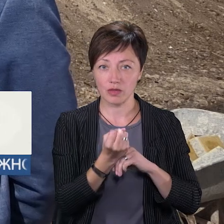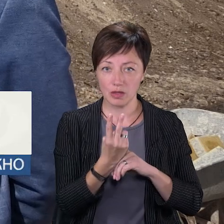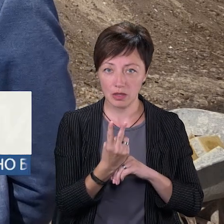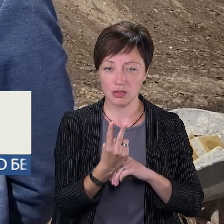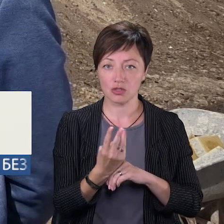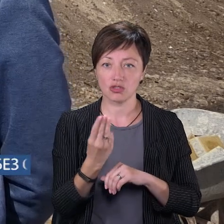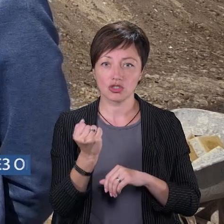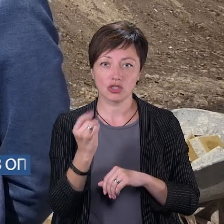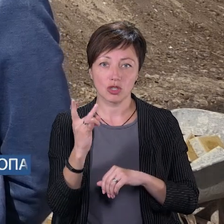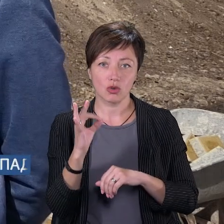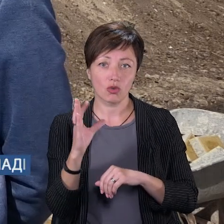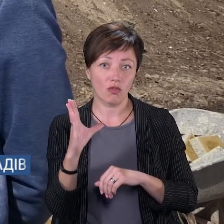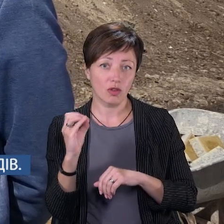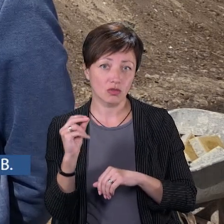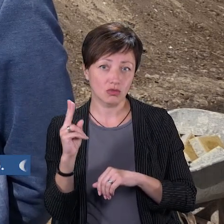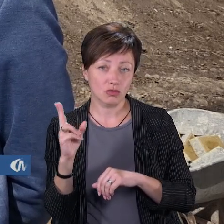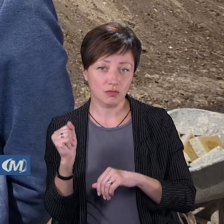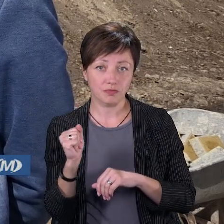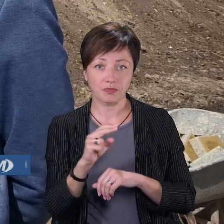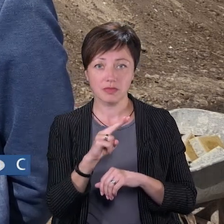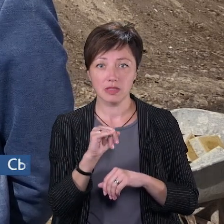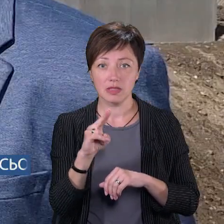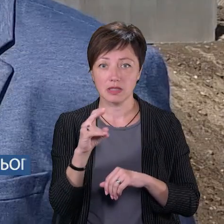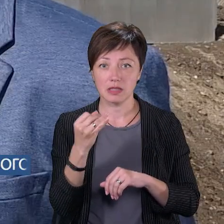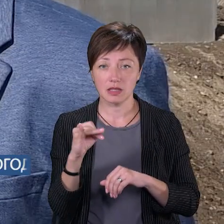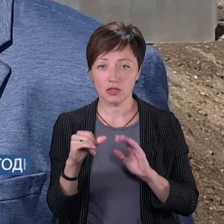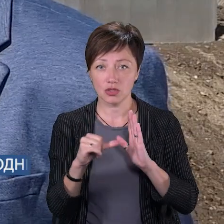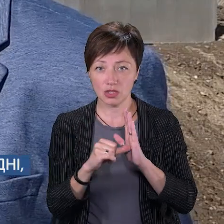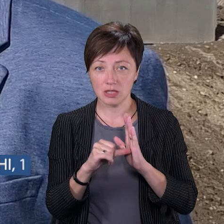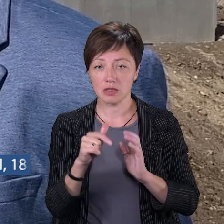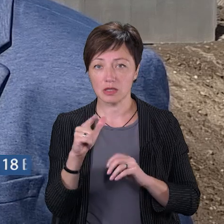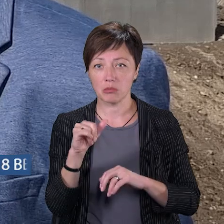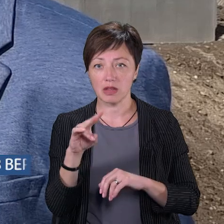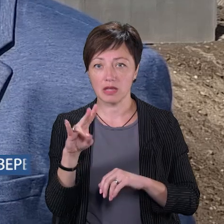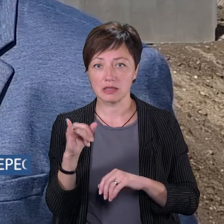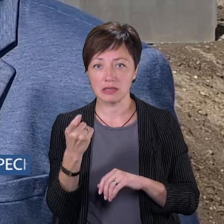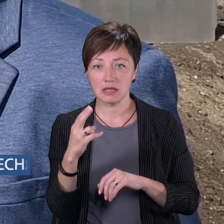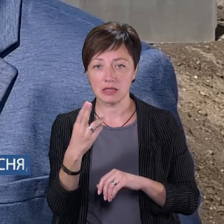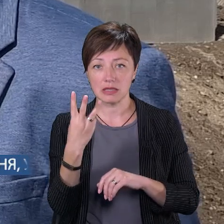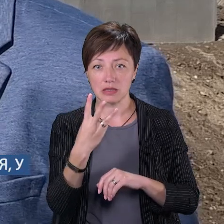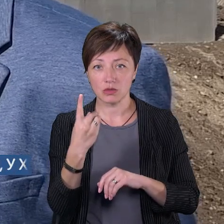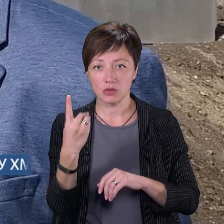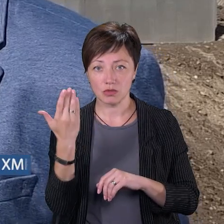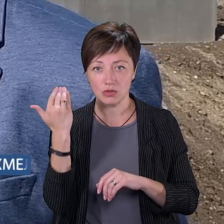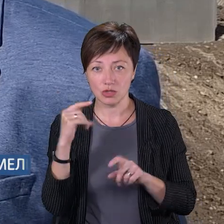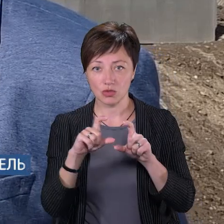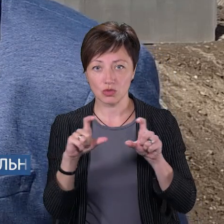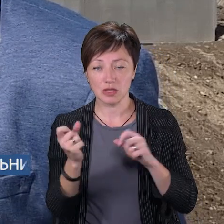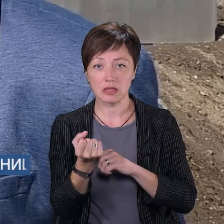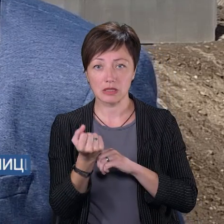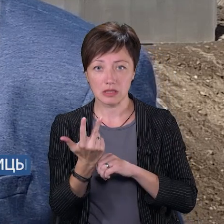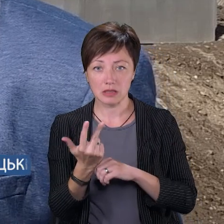Шаровечківська ЗОЖ, ліцей номер 6 та гімназія 31, колишня ЗОЖ-13.